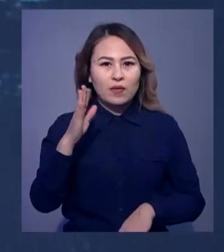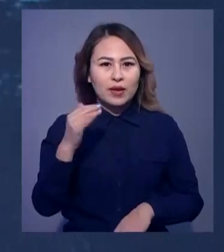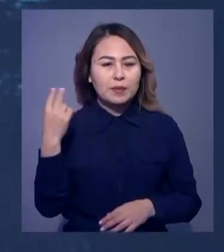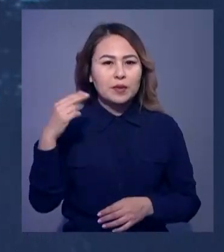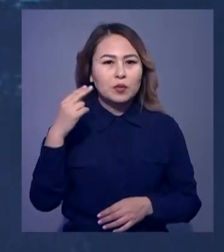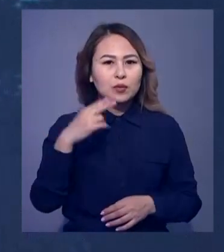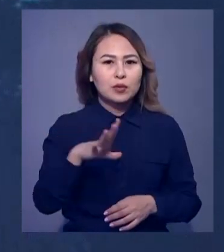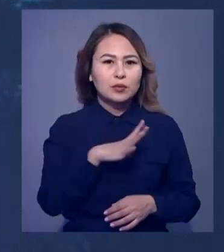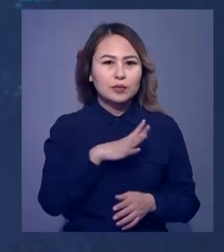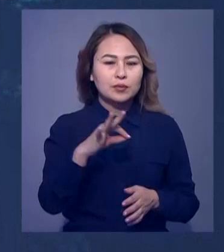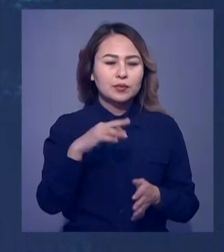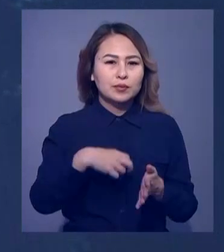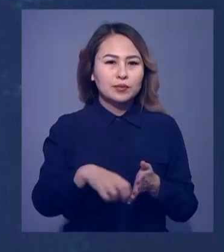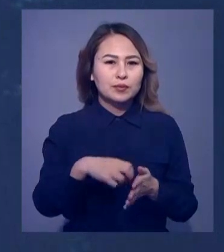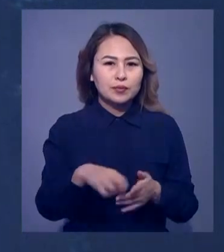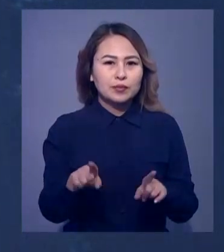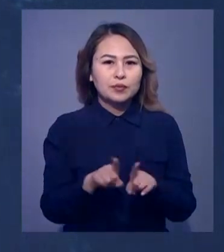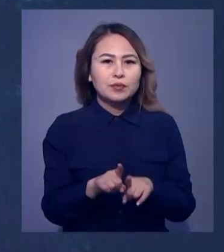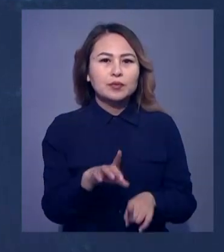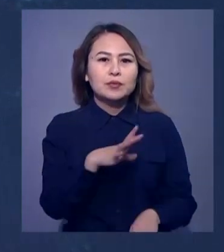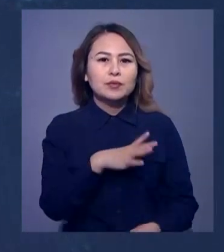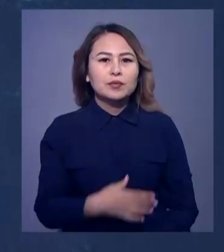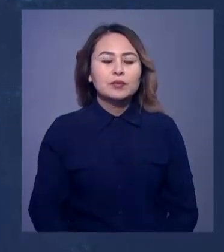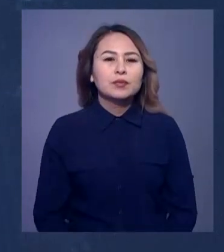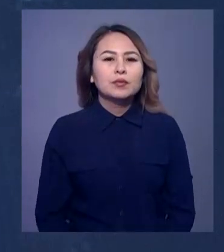президенттері көңіл әйті жедел қаттарыны жолдады.